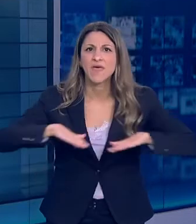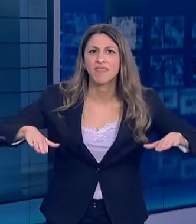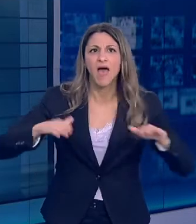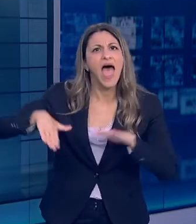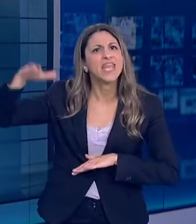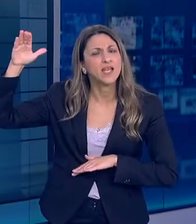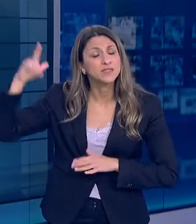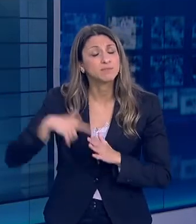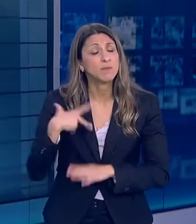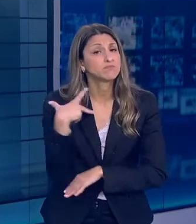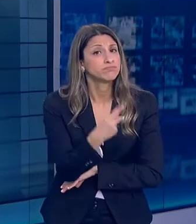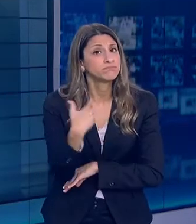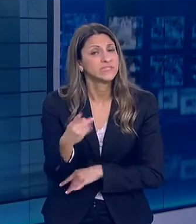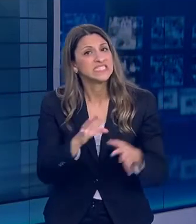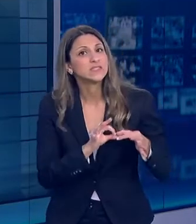κατά την περίοδο της πανδημίας